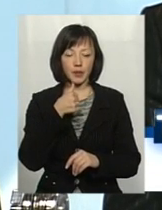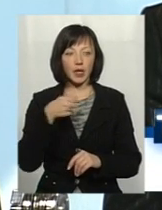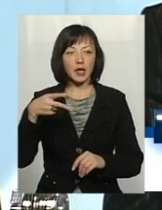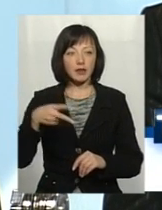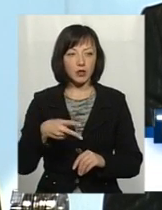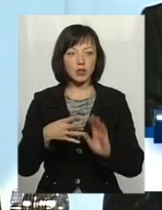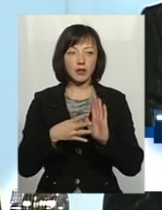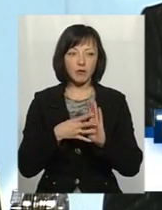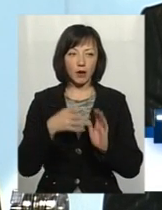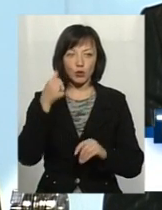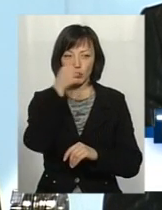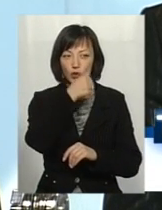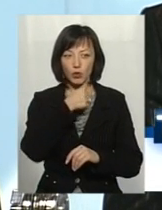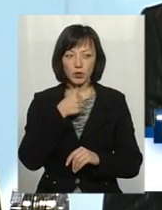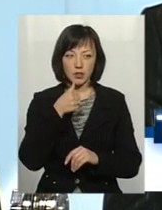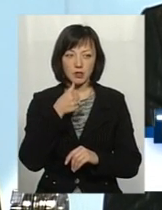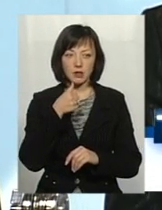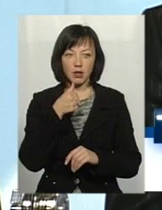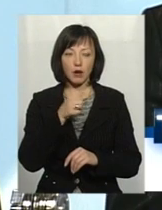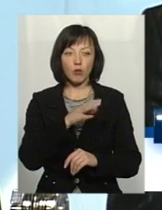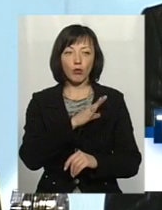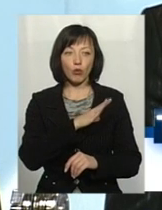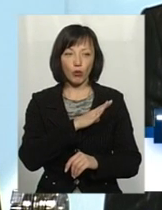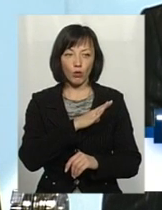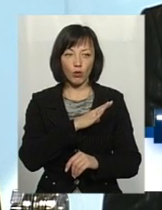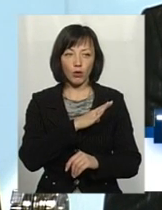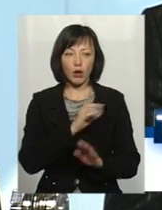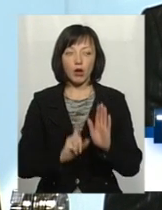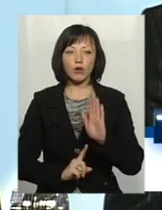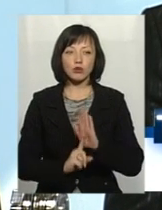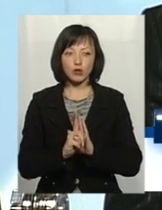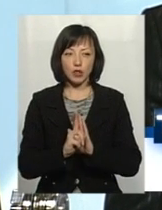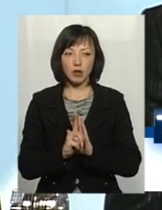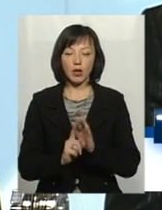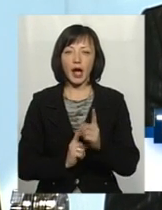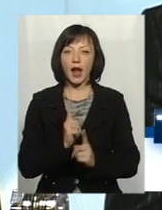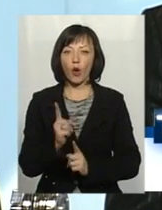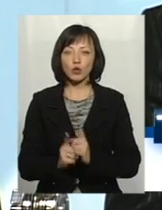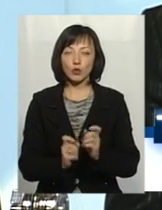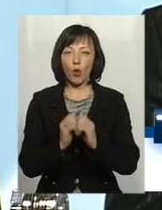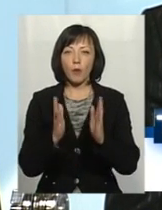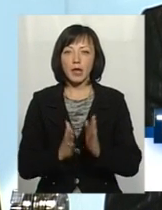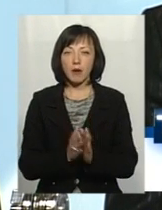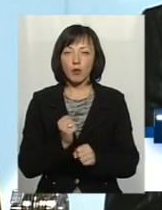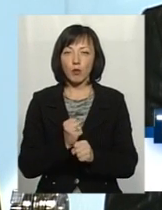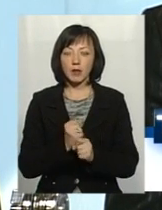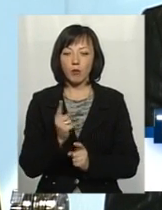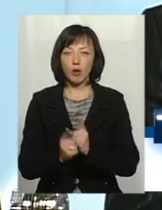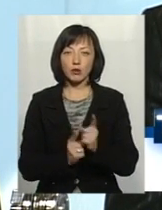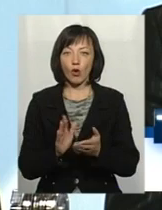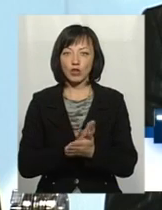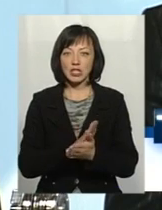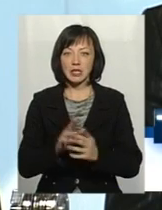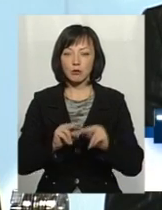2009 році було розпочато реконструкцію, об'єм робіт по реконструкції очисних споруд